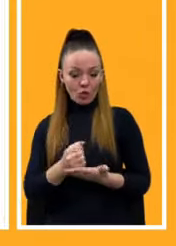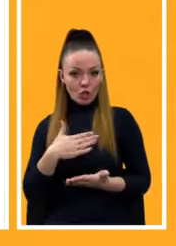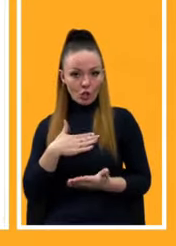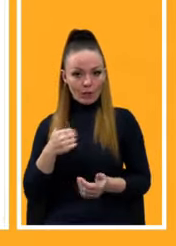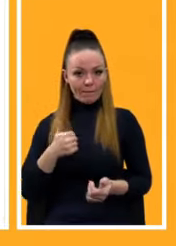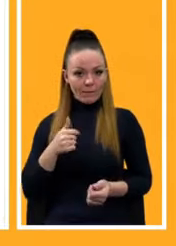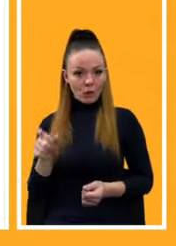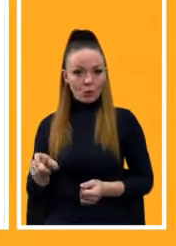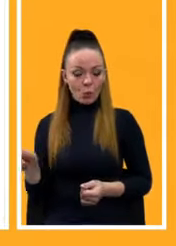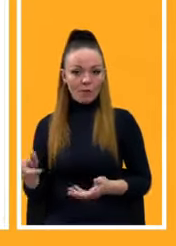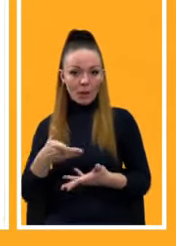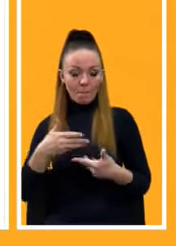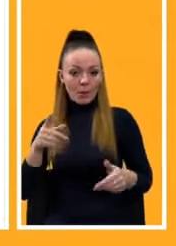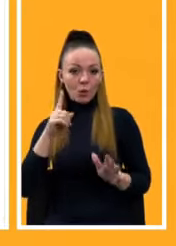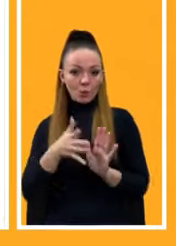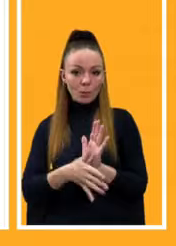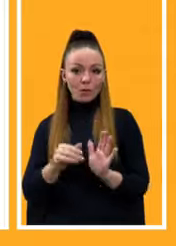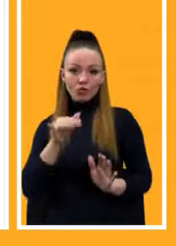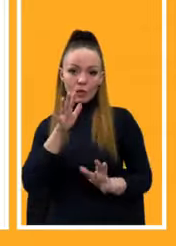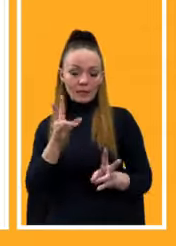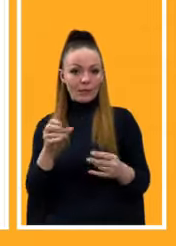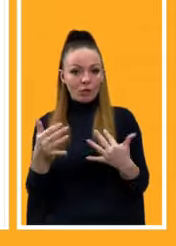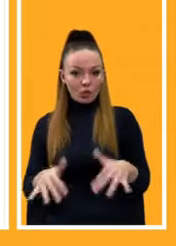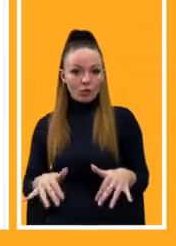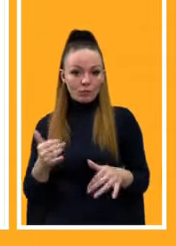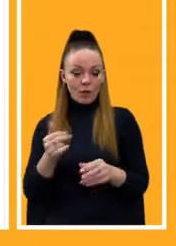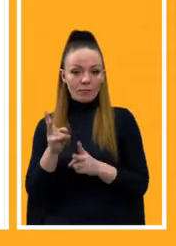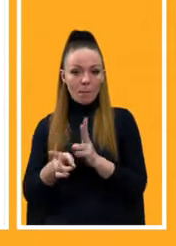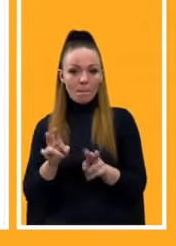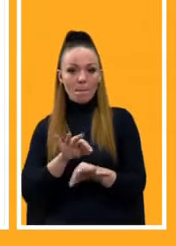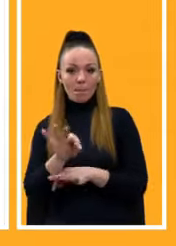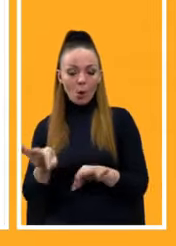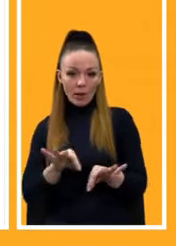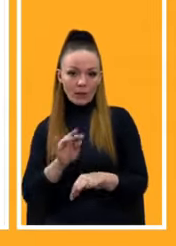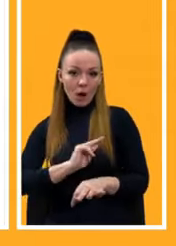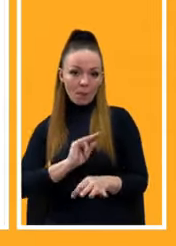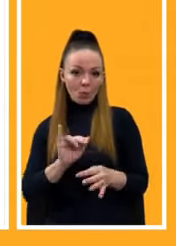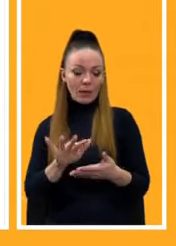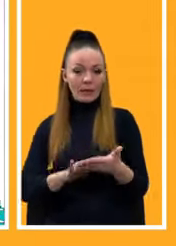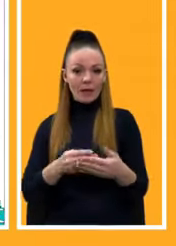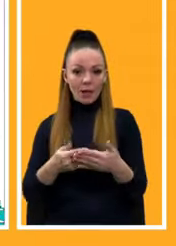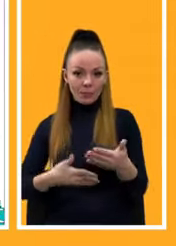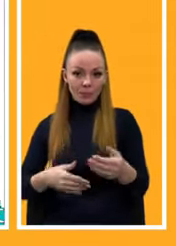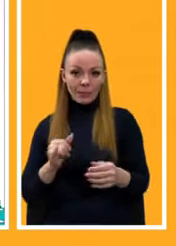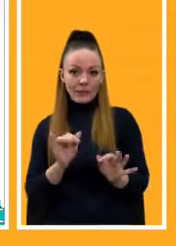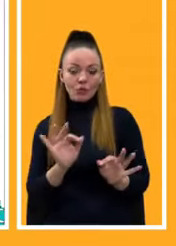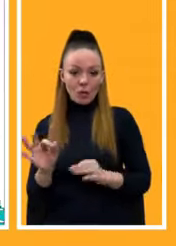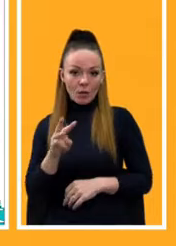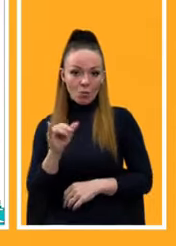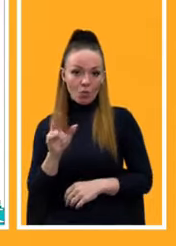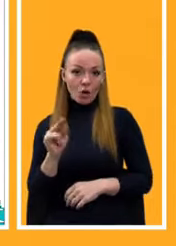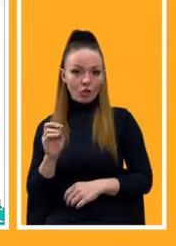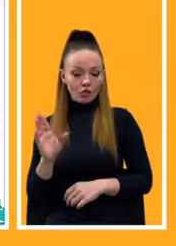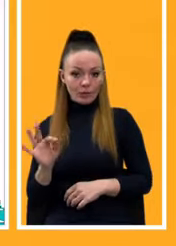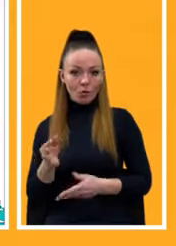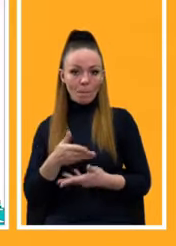ми час не втрачаємо, тобто відбуваються всі там передпроектні роботи і так далі, все, що потрібно. І, звичайно, Мукачево. По Мукачево ми рухаємося